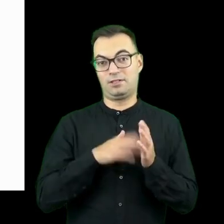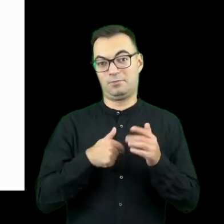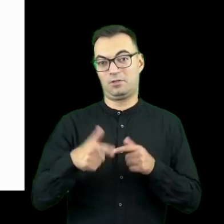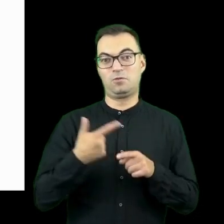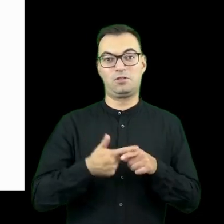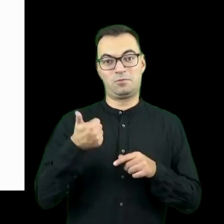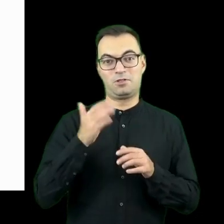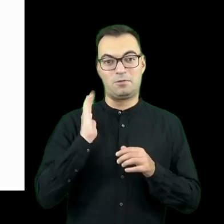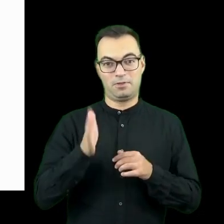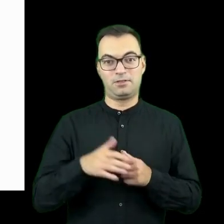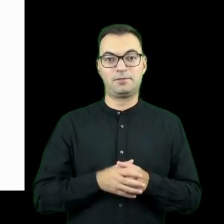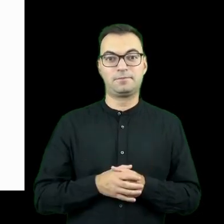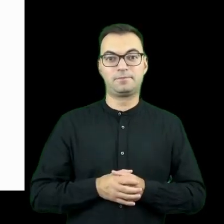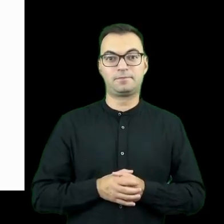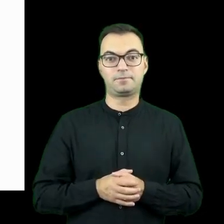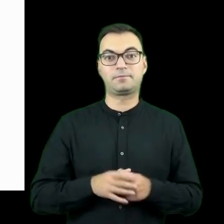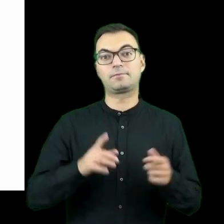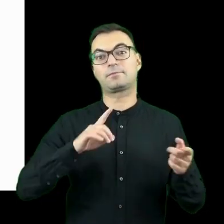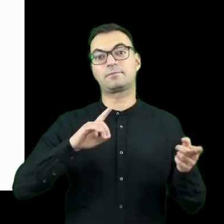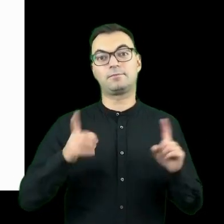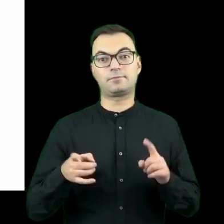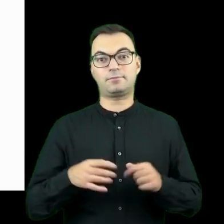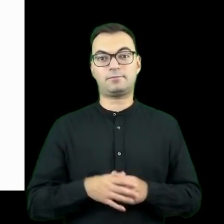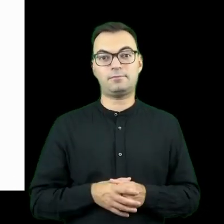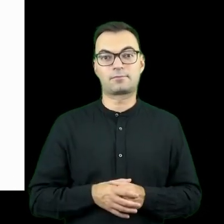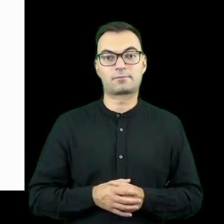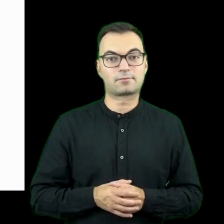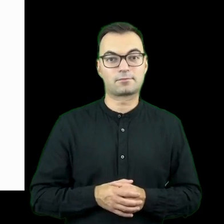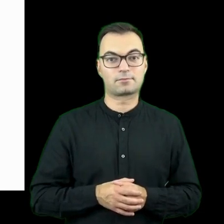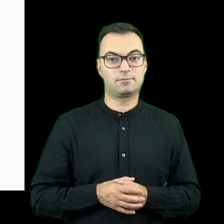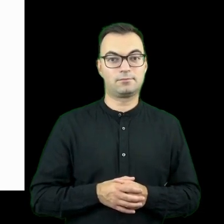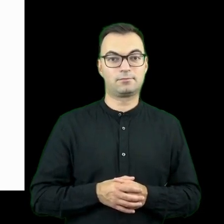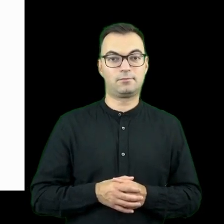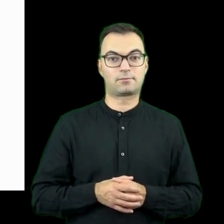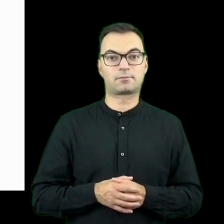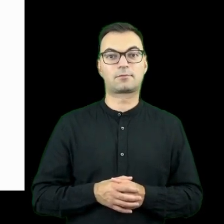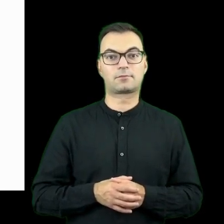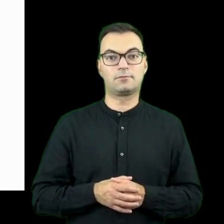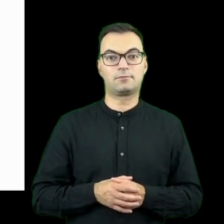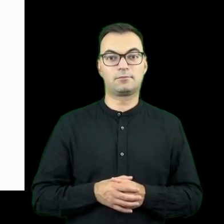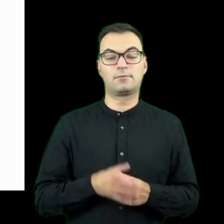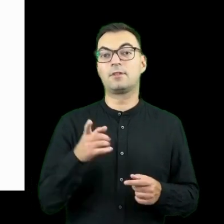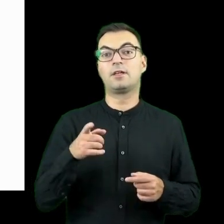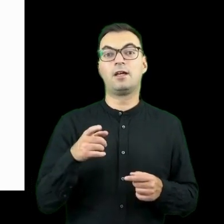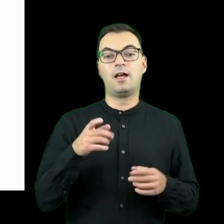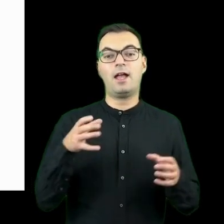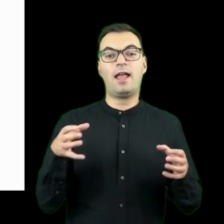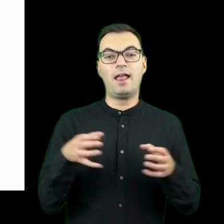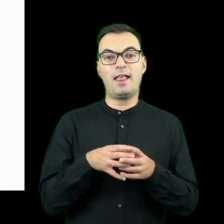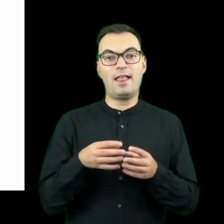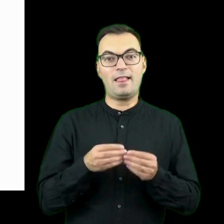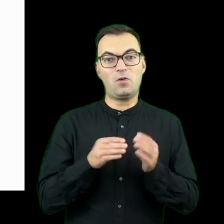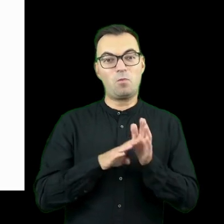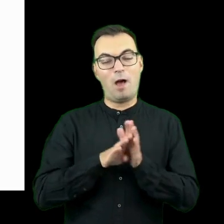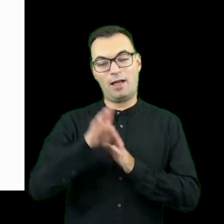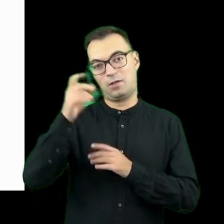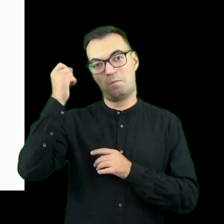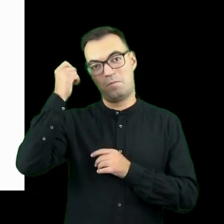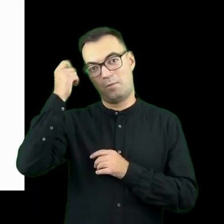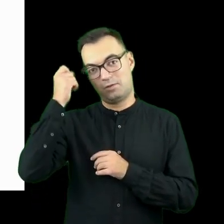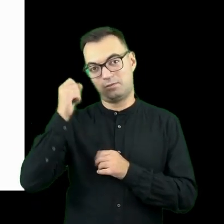który będzie 21 września, albo bezpośrednio zgłaszać się do inkubatora pomysłów